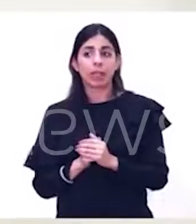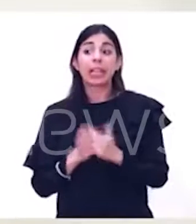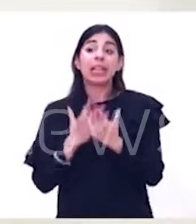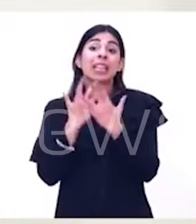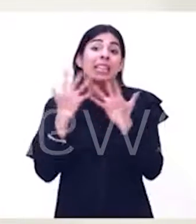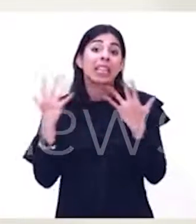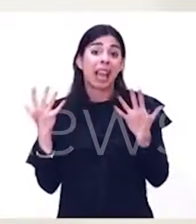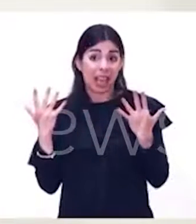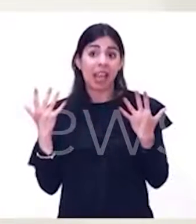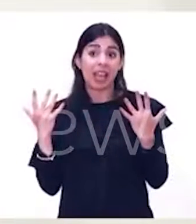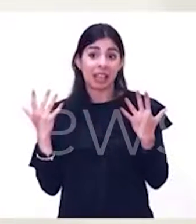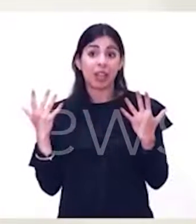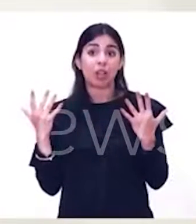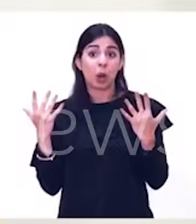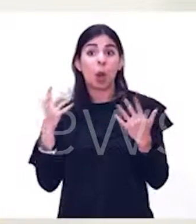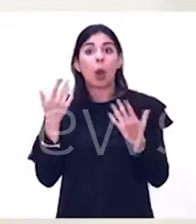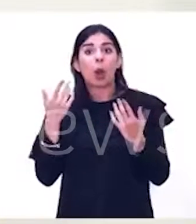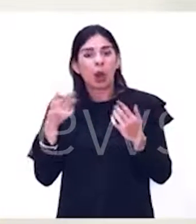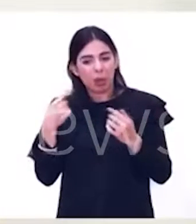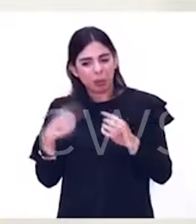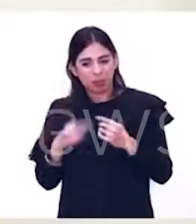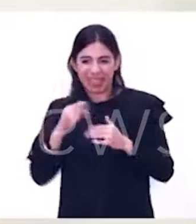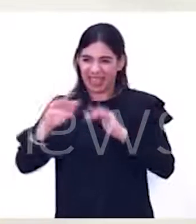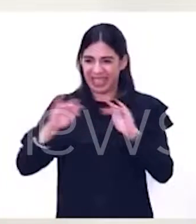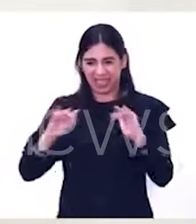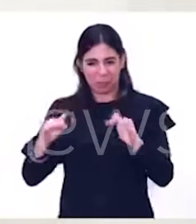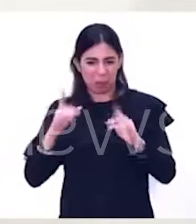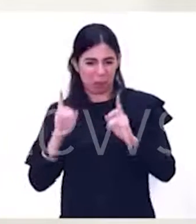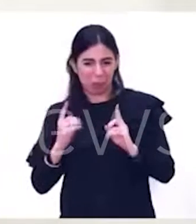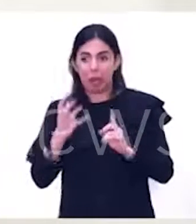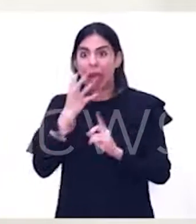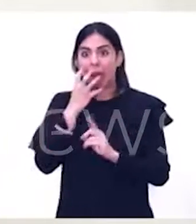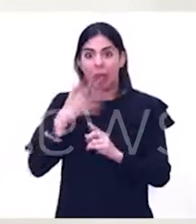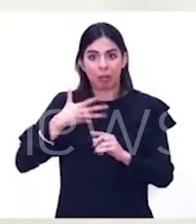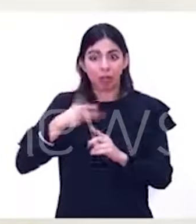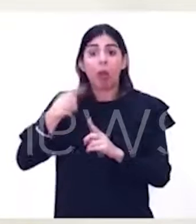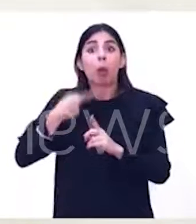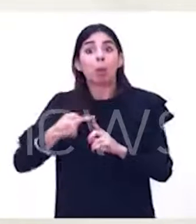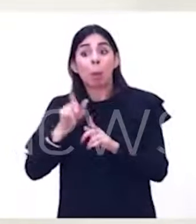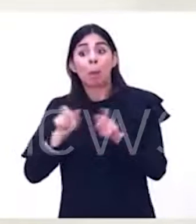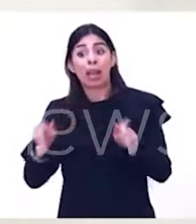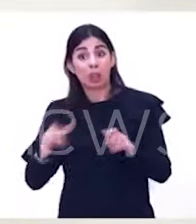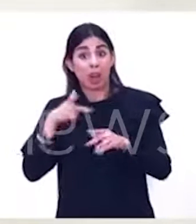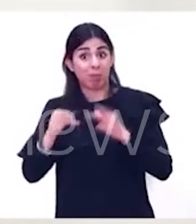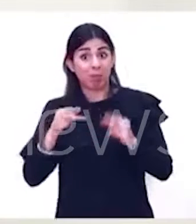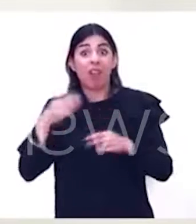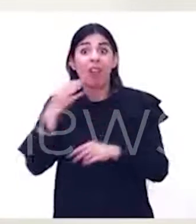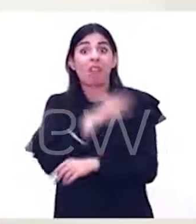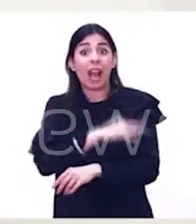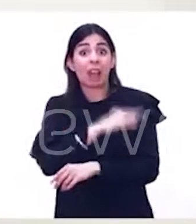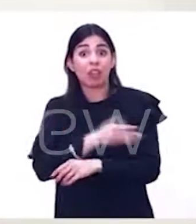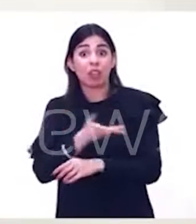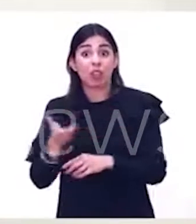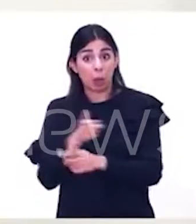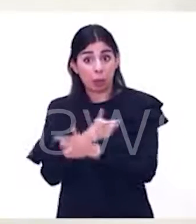aumentando anche la proporzione di persone che si vaccinano e come ho detto prima, se si cominciano a vaccinare dopo che abbiamo protetto o messo in